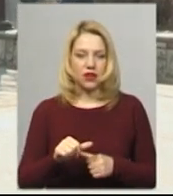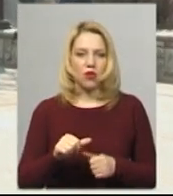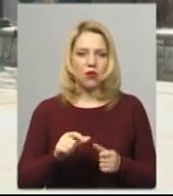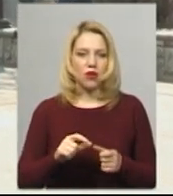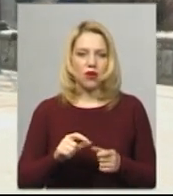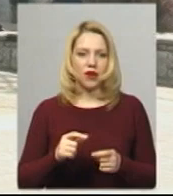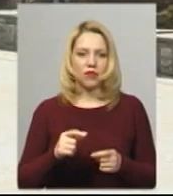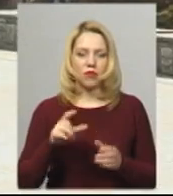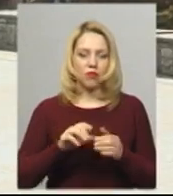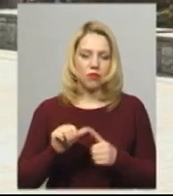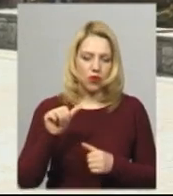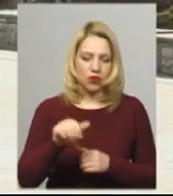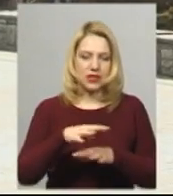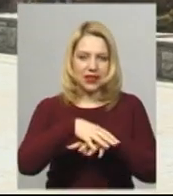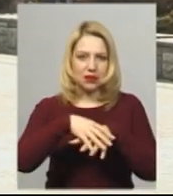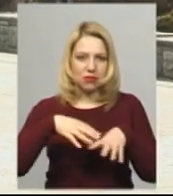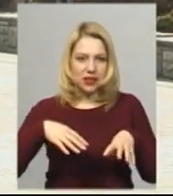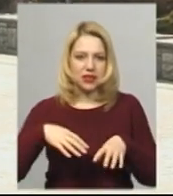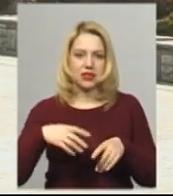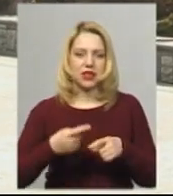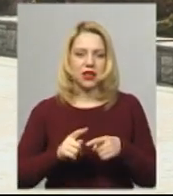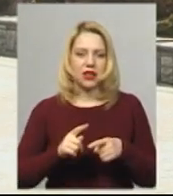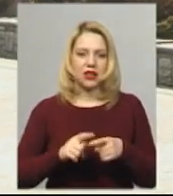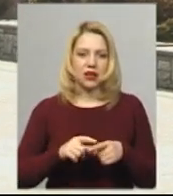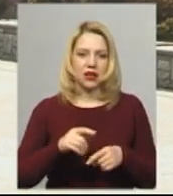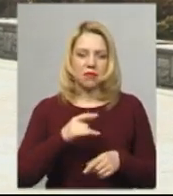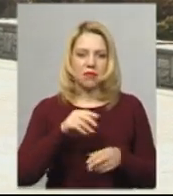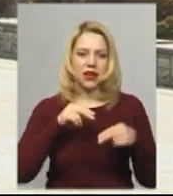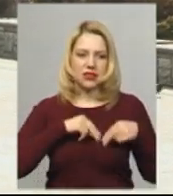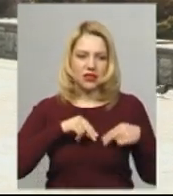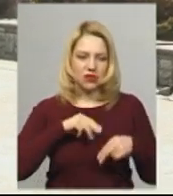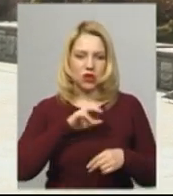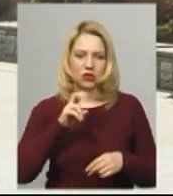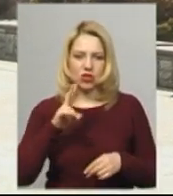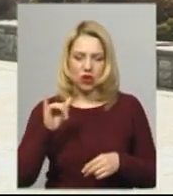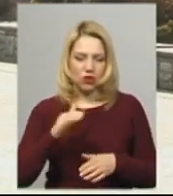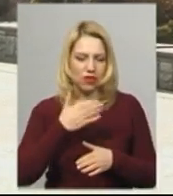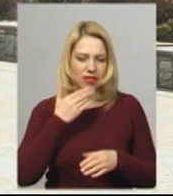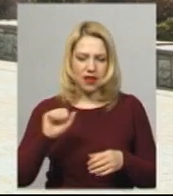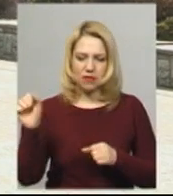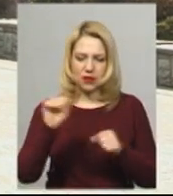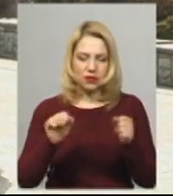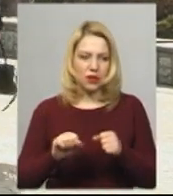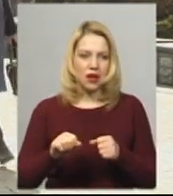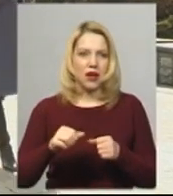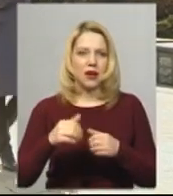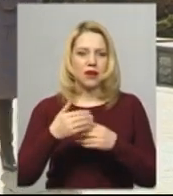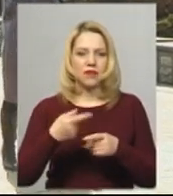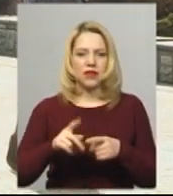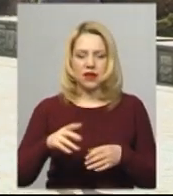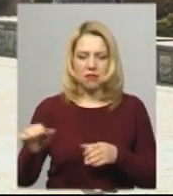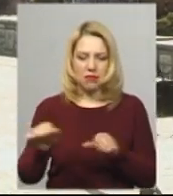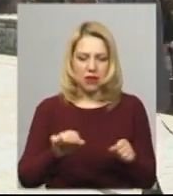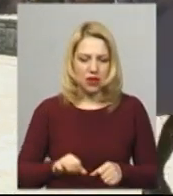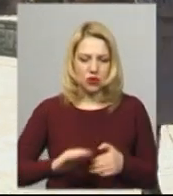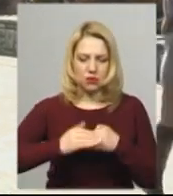управляючих компаній. Працівники ЖЕКу не витарають пилюку на підвиконях, не протарають панелі, не миють під'їзди, не обмітають